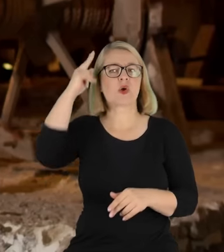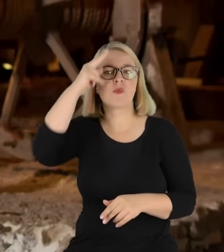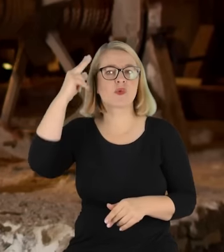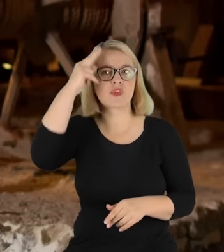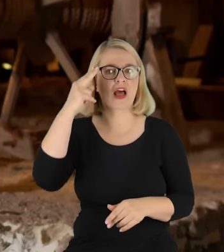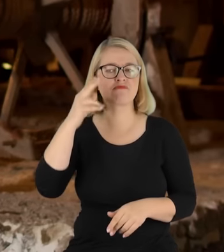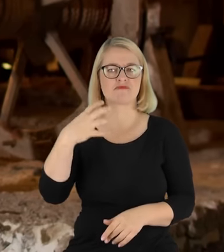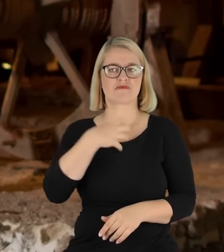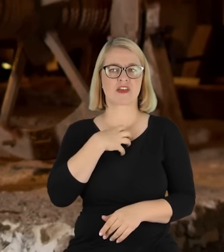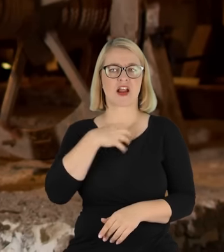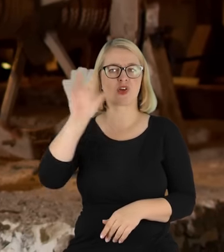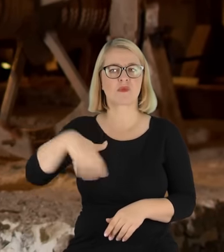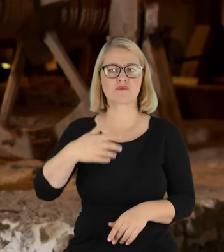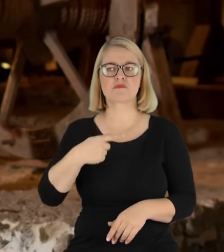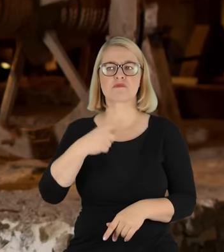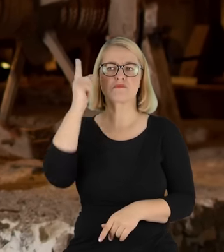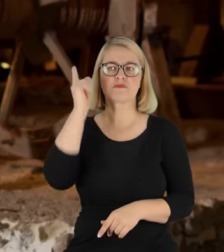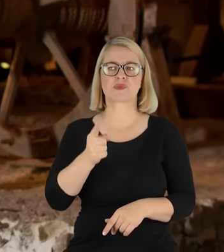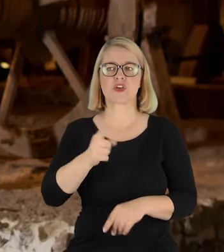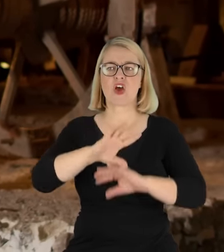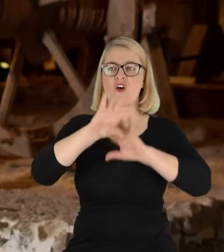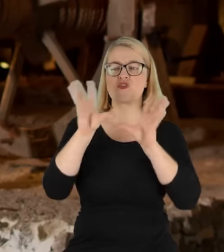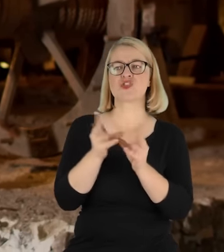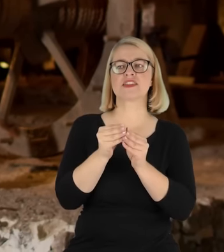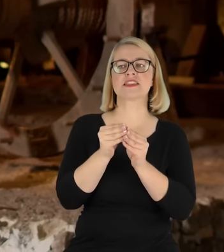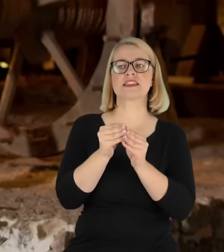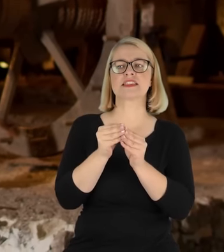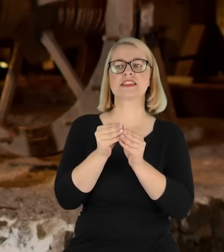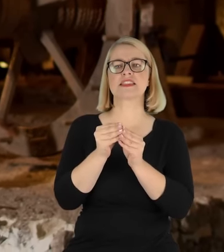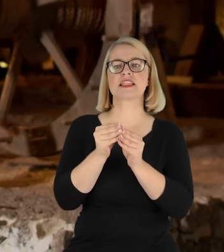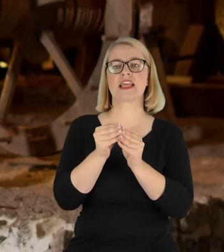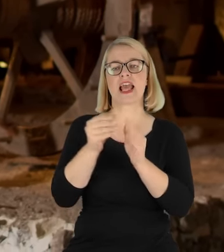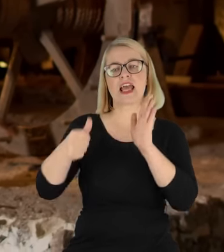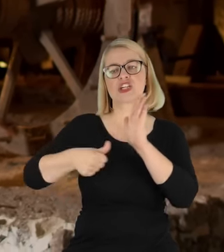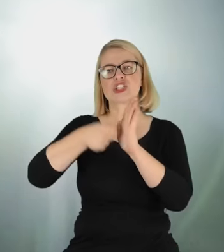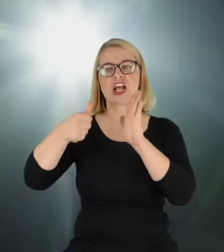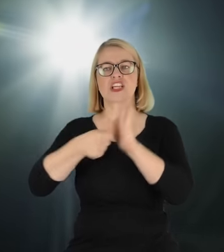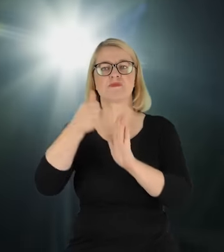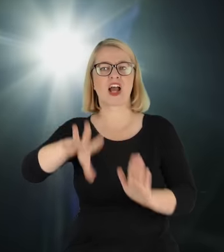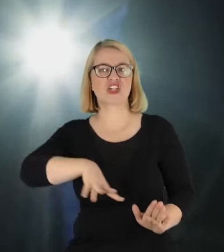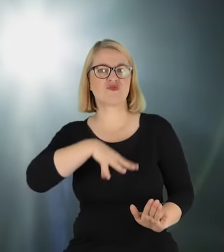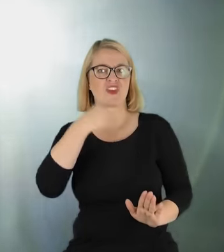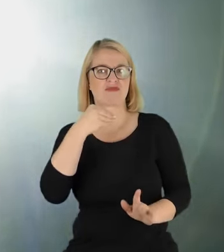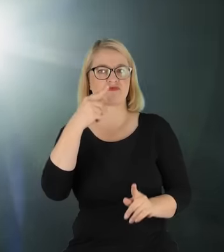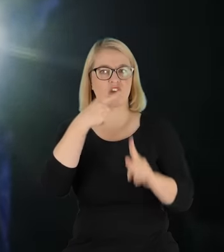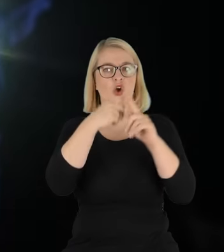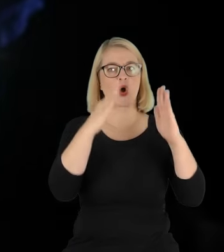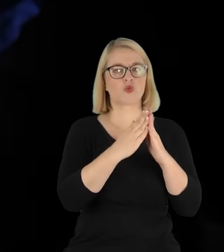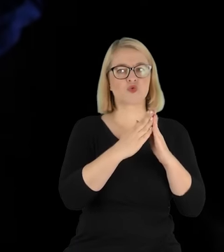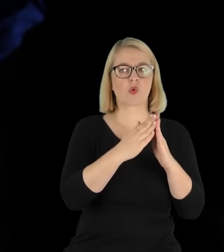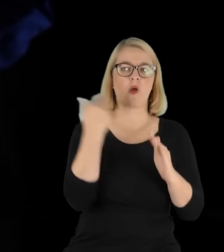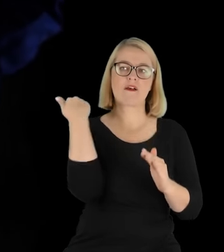dyrektor kopalni polecił ściąć wszystkie głowy świętym w kaplicy św. Antoniego. Właśnie w tych czasach, kiedy